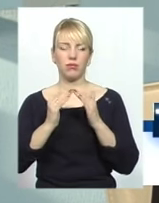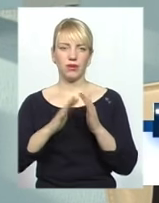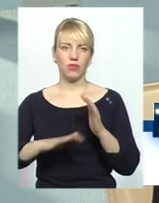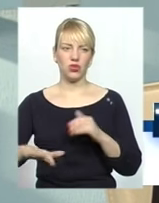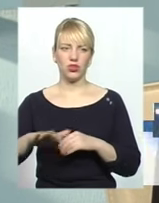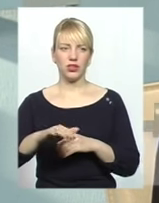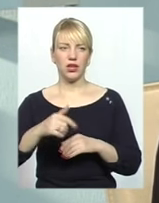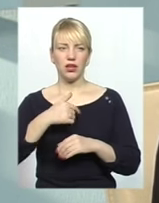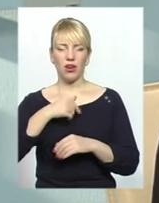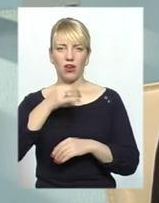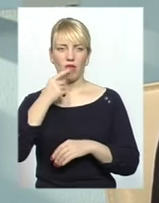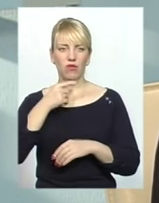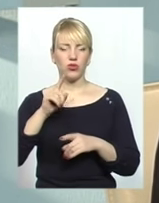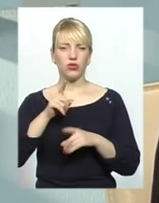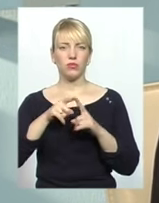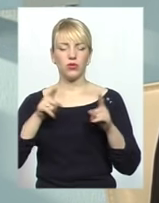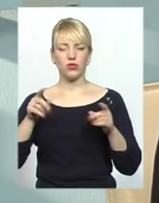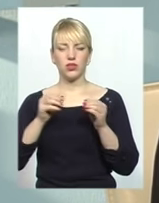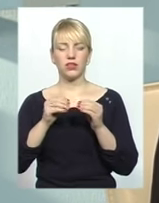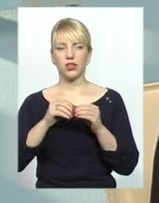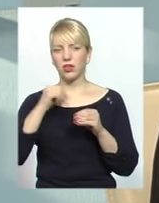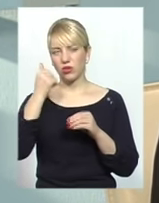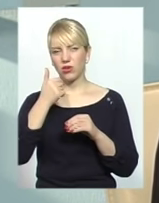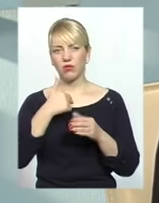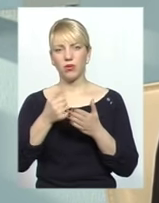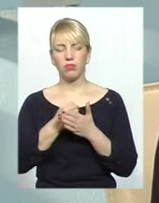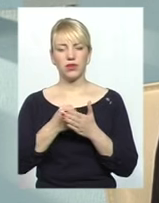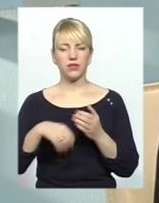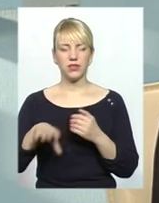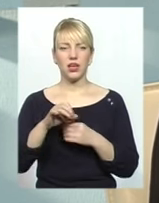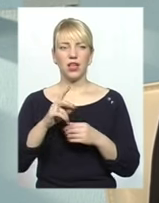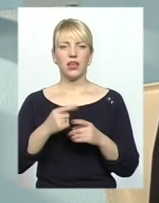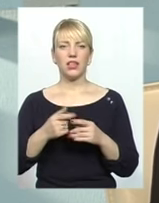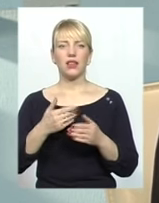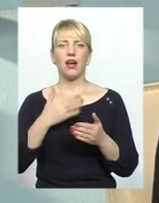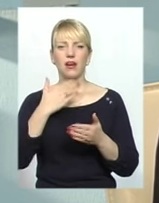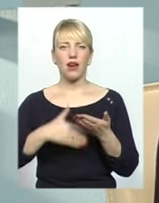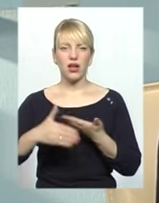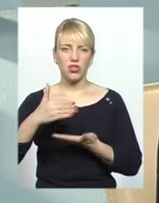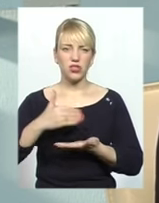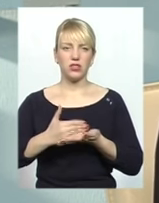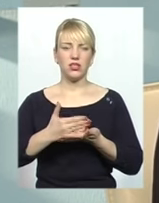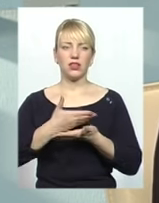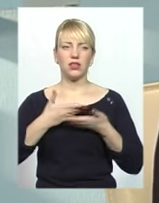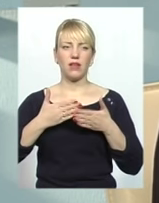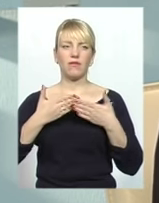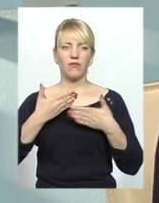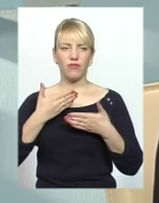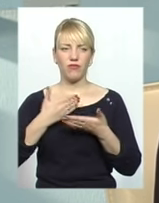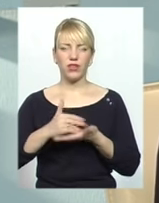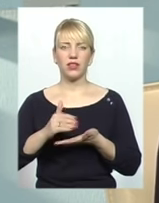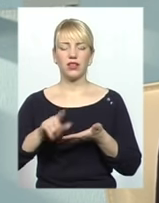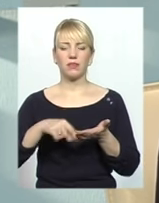І, ну, я кажу, протягом 10 років ми билися у всі двері. Нарешті нам, ну так, виділила міське